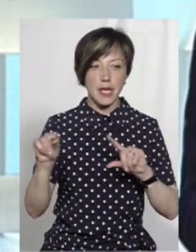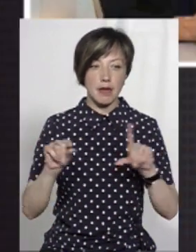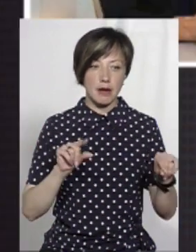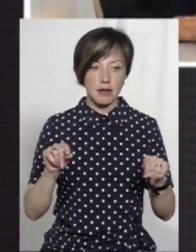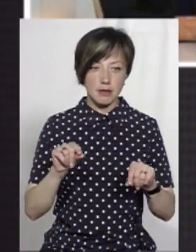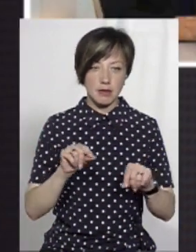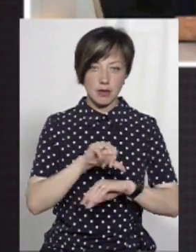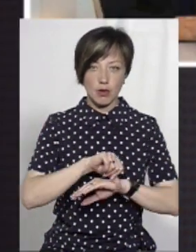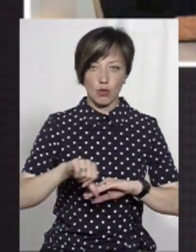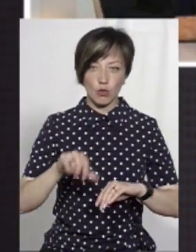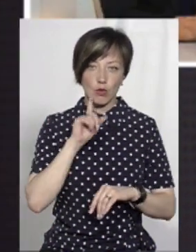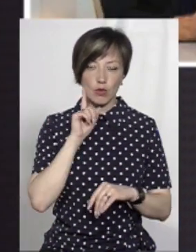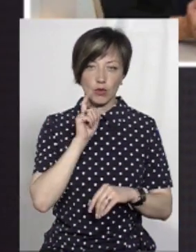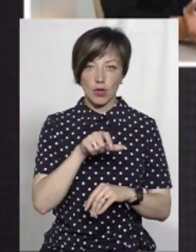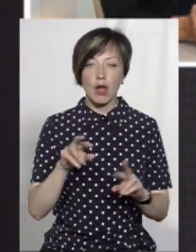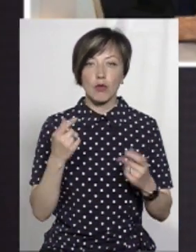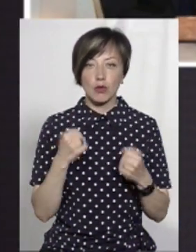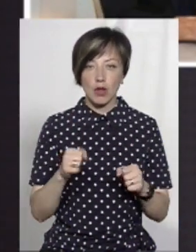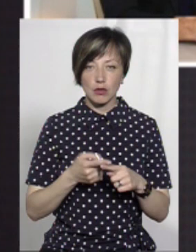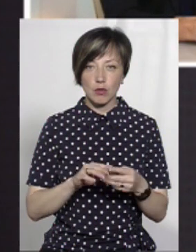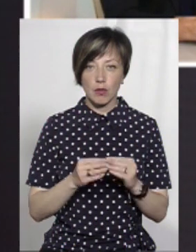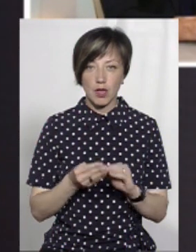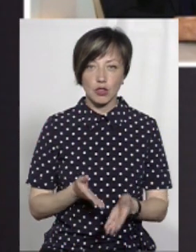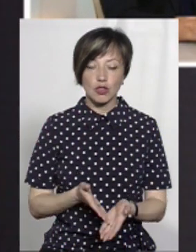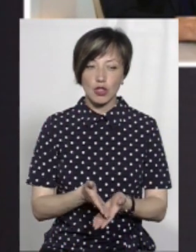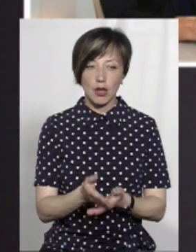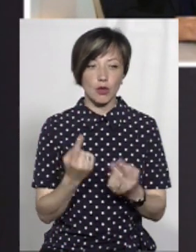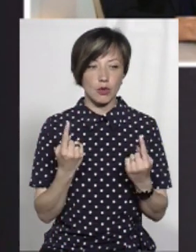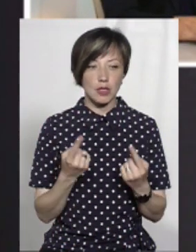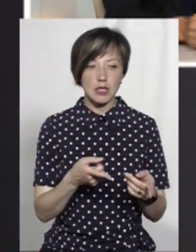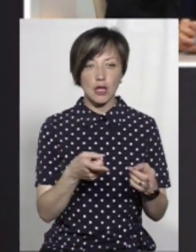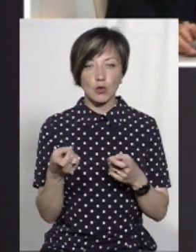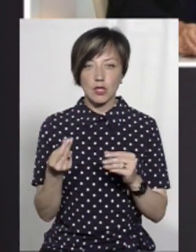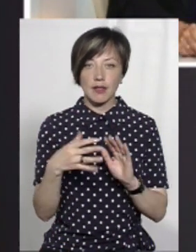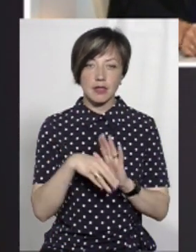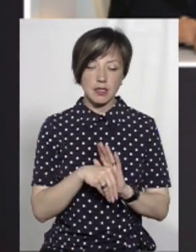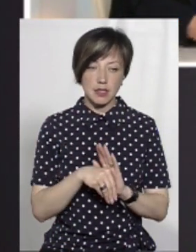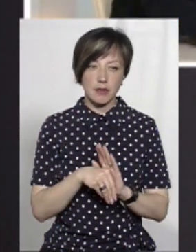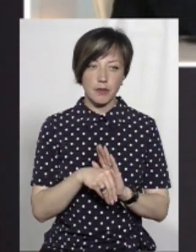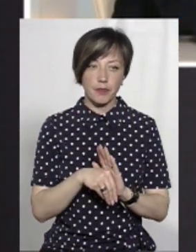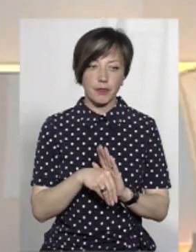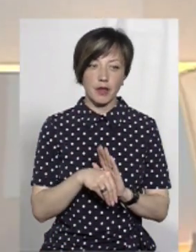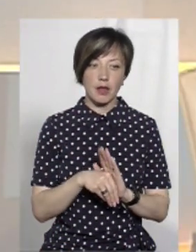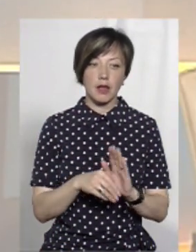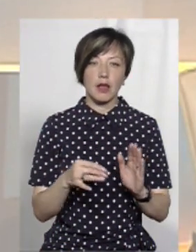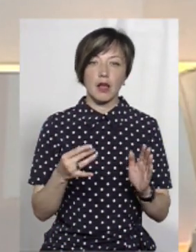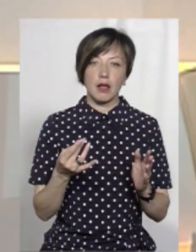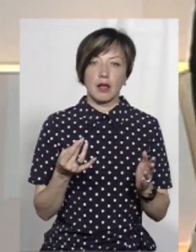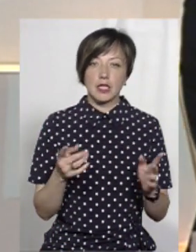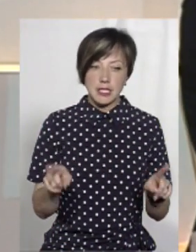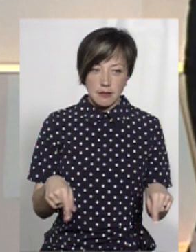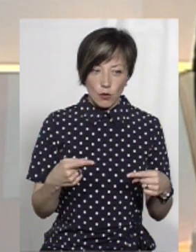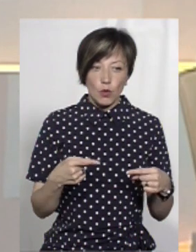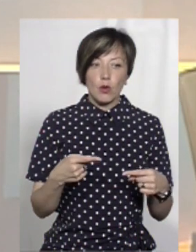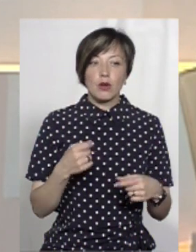можна подолати цю проблему? Ну, знаєте, шляхи одні. Тобто, залучення інвестицій, залучення інвестора,